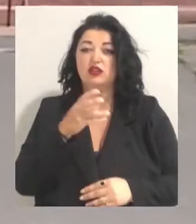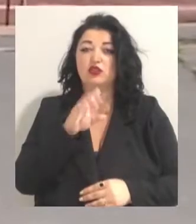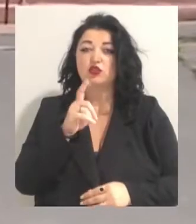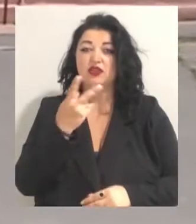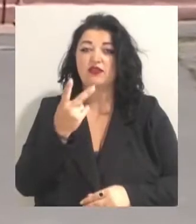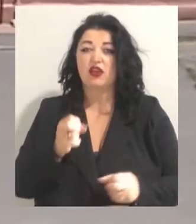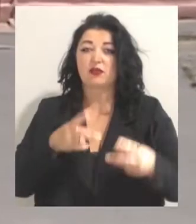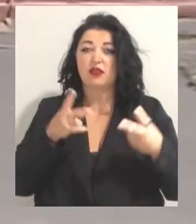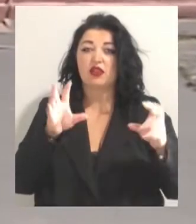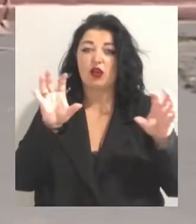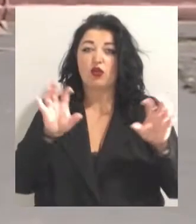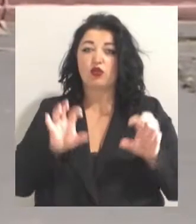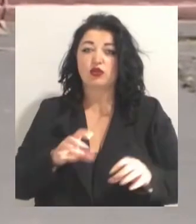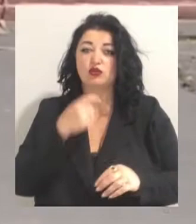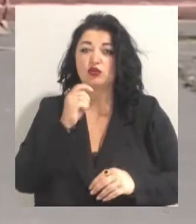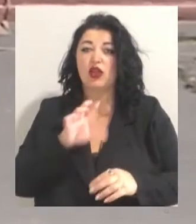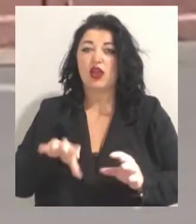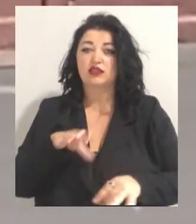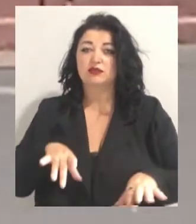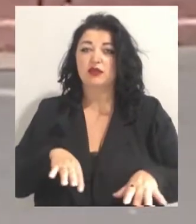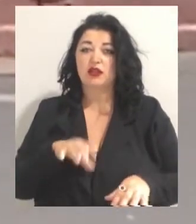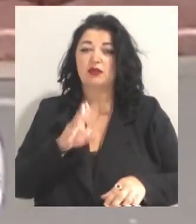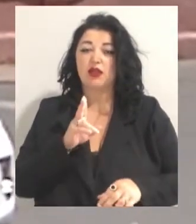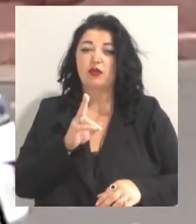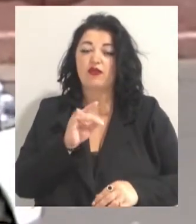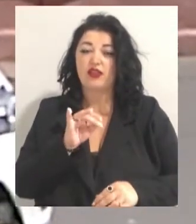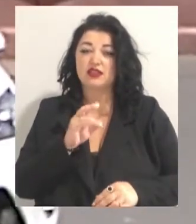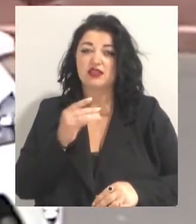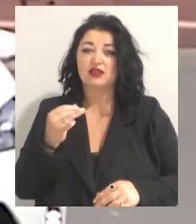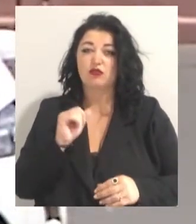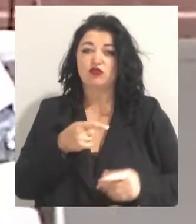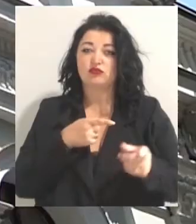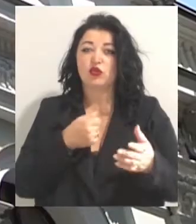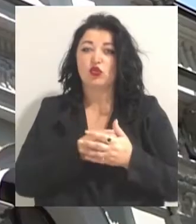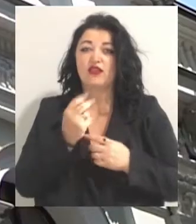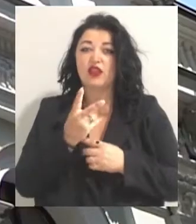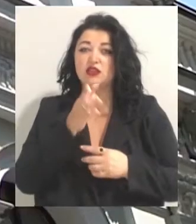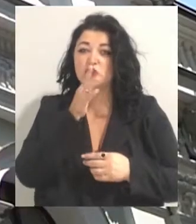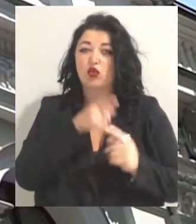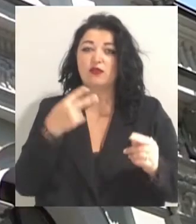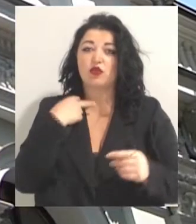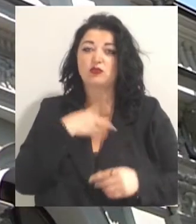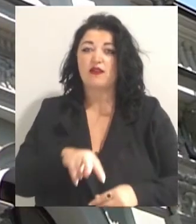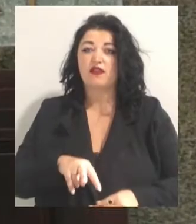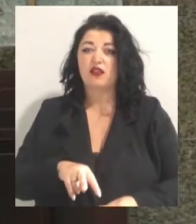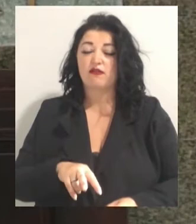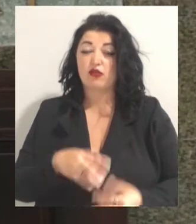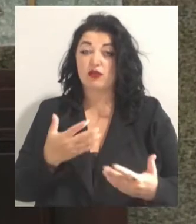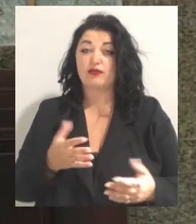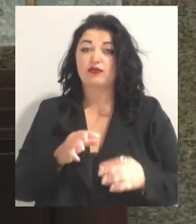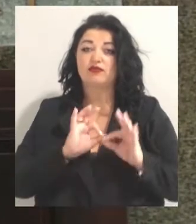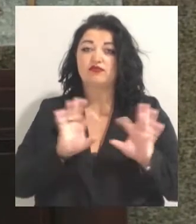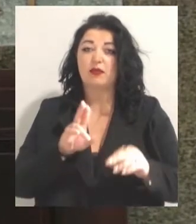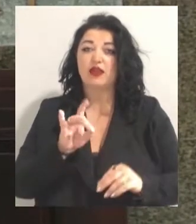кодексу України ексінспекторів ювенальної превенції може загрожувати до 12 років позбавлення волі, секретарка Одеської обласної